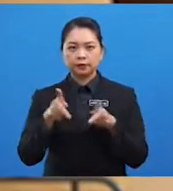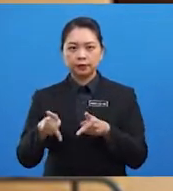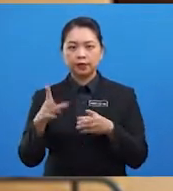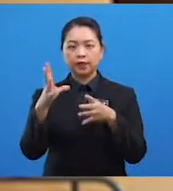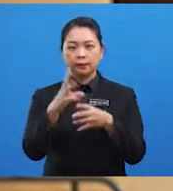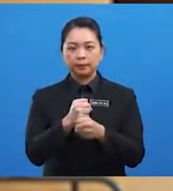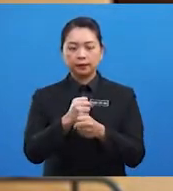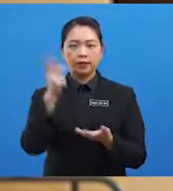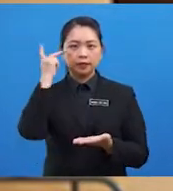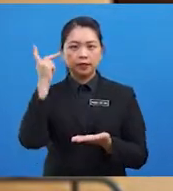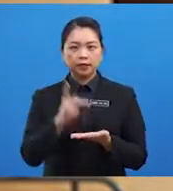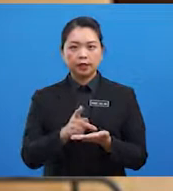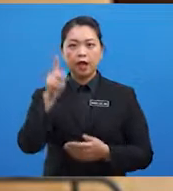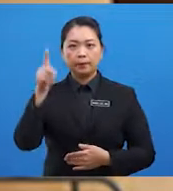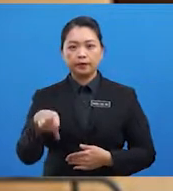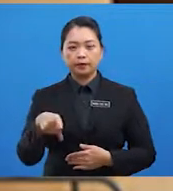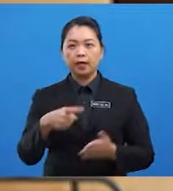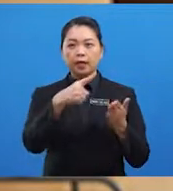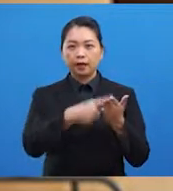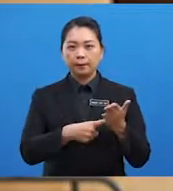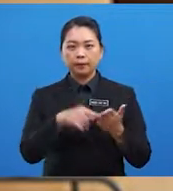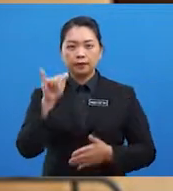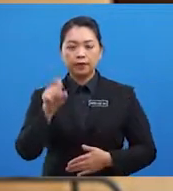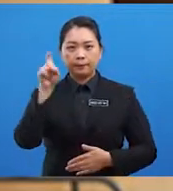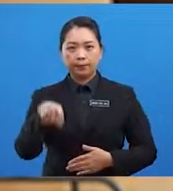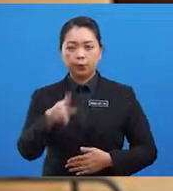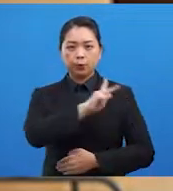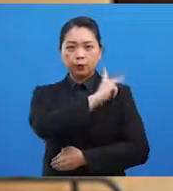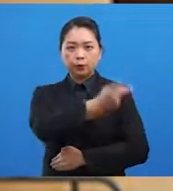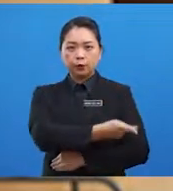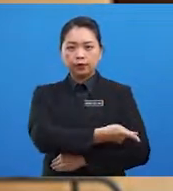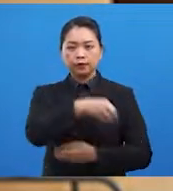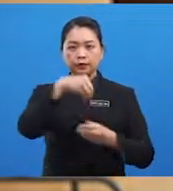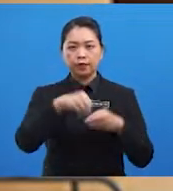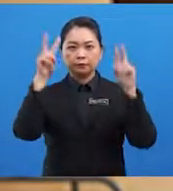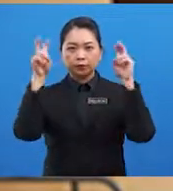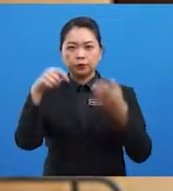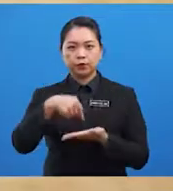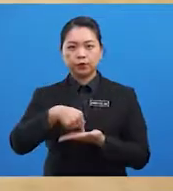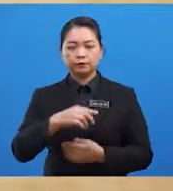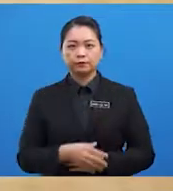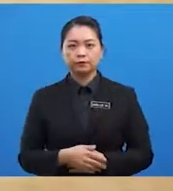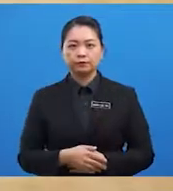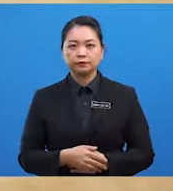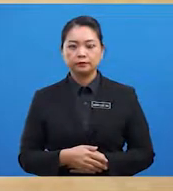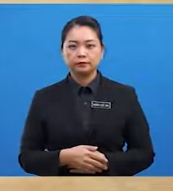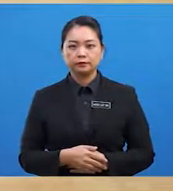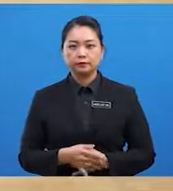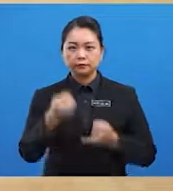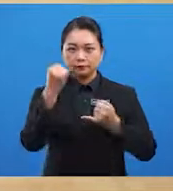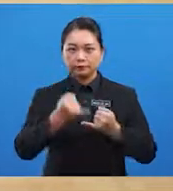dapat mengenalpasti apa yang perlu dikuasai dalam tajuk ini Pada akhir